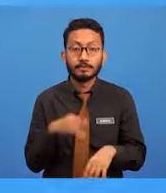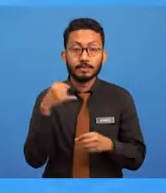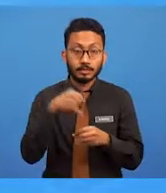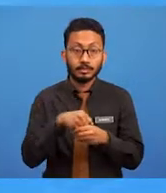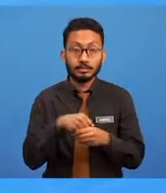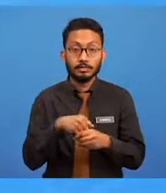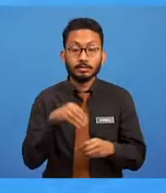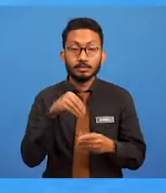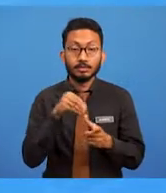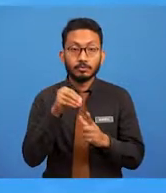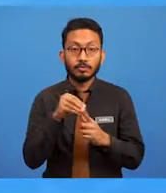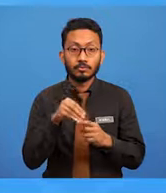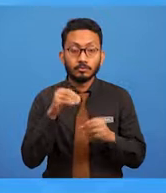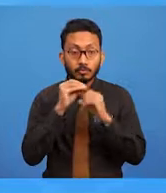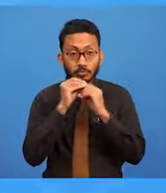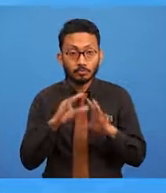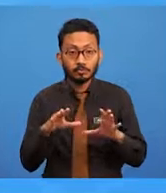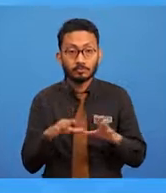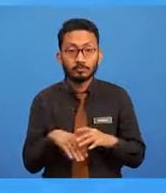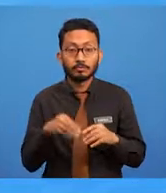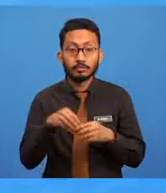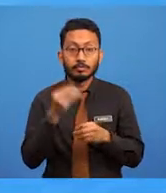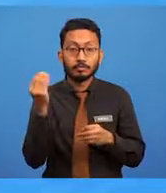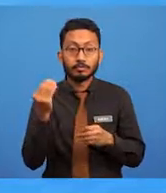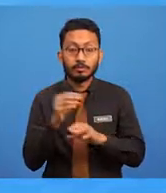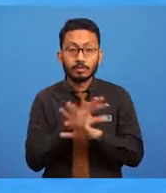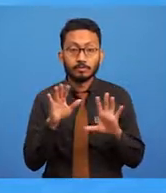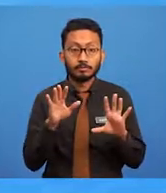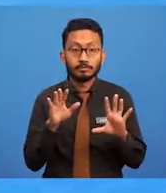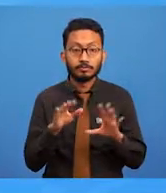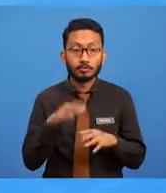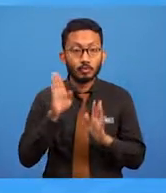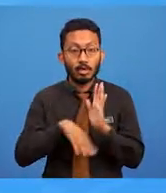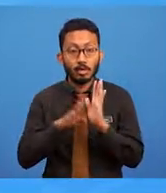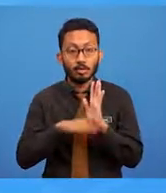resolution ataupun kualiti gambar tersebut.